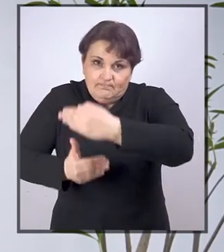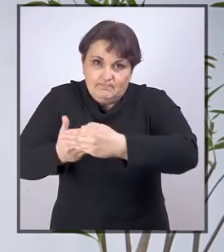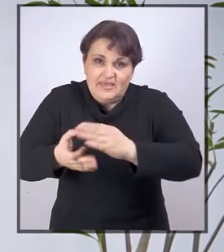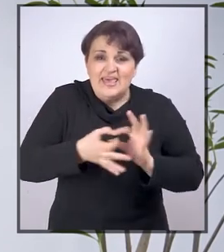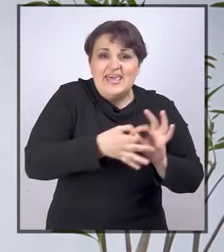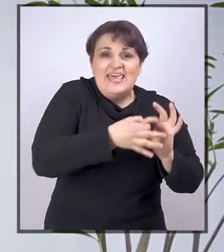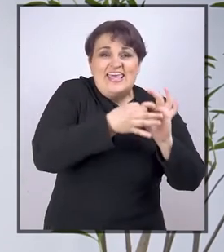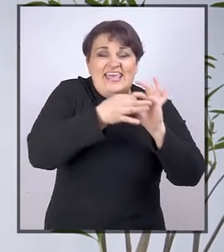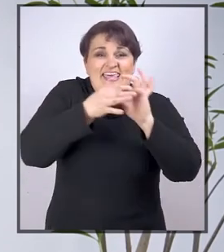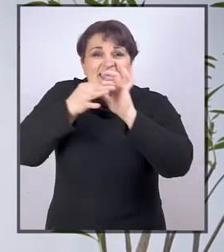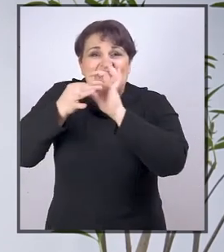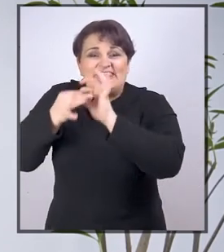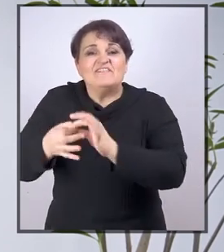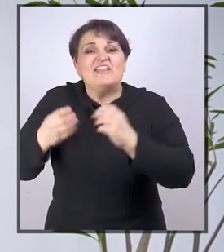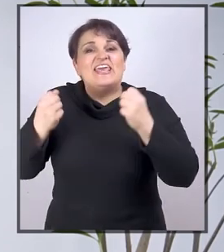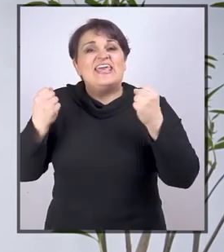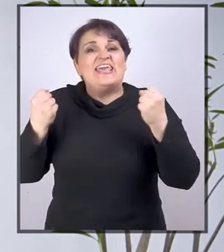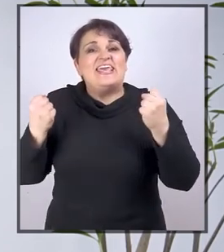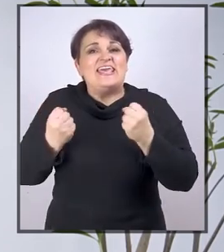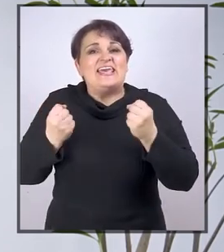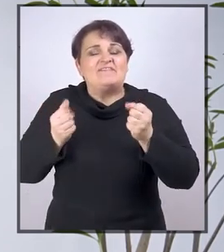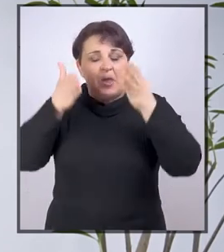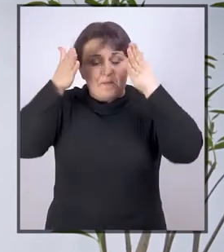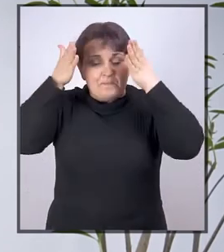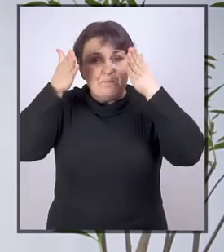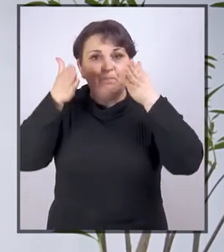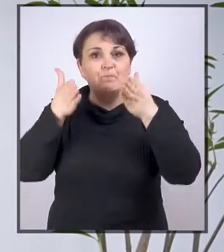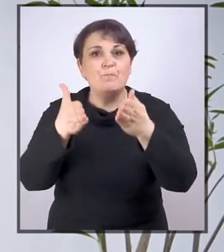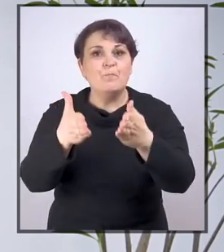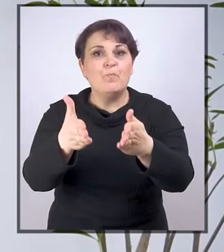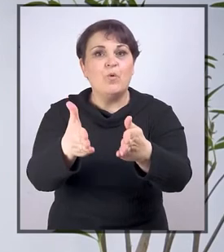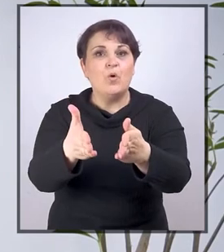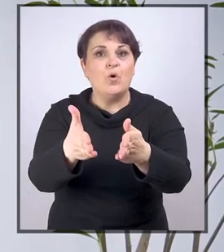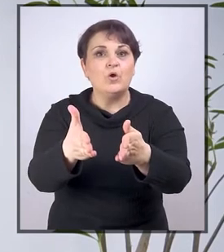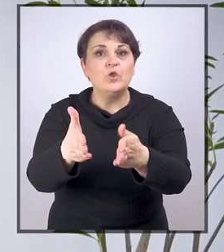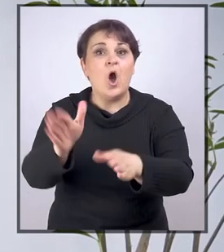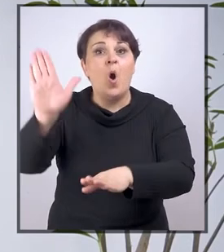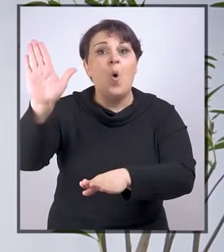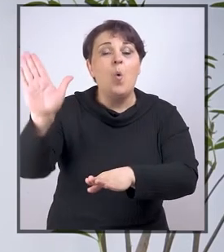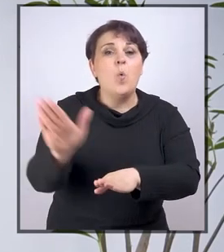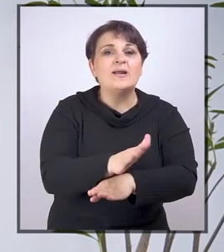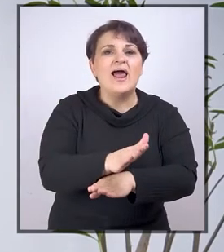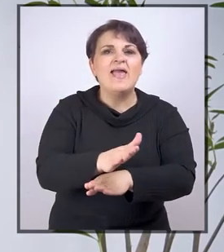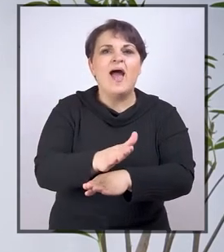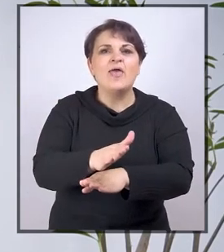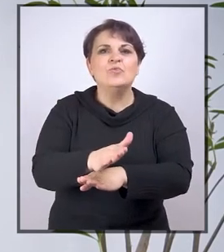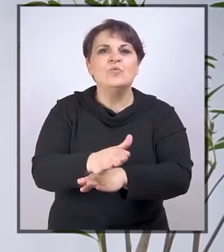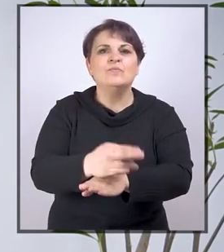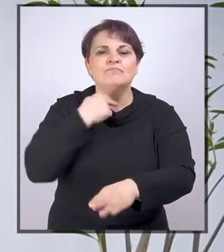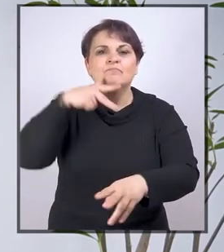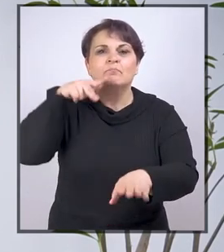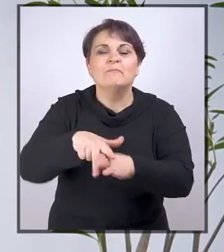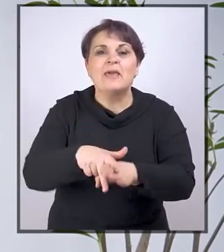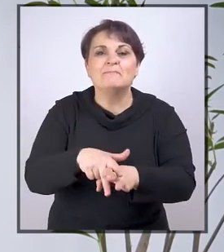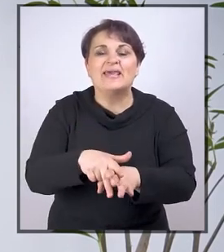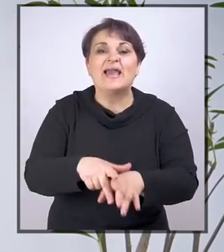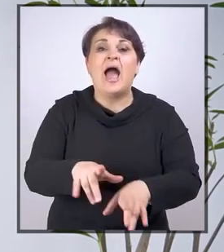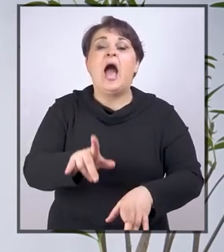trajne i aktivne posvećenosti u uklanjanju prepreka,